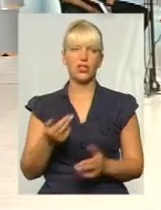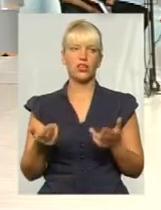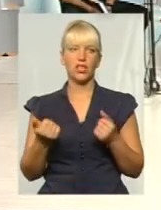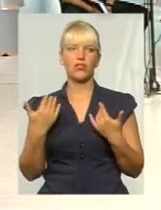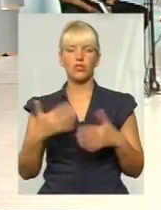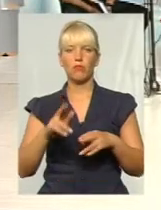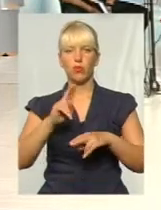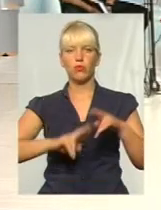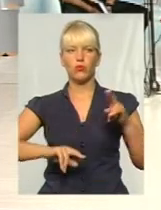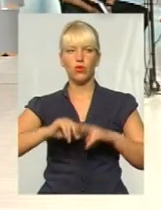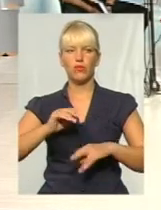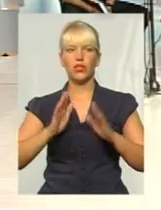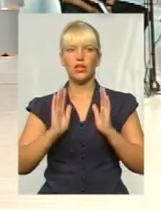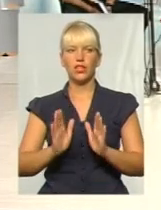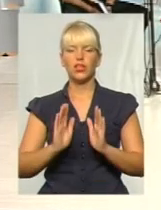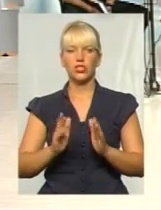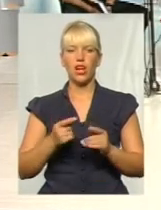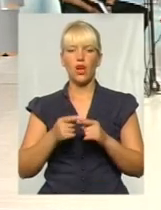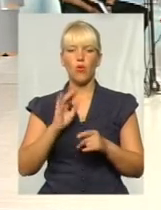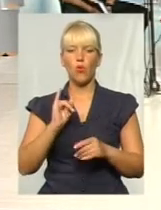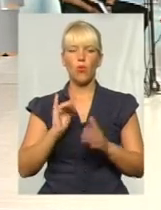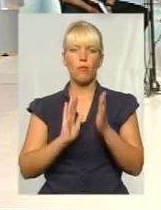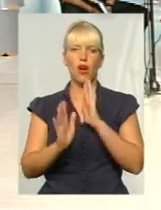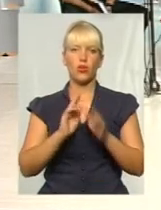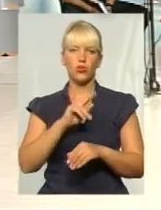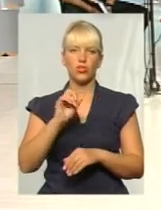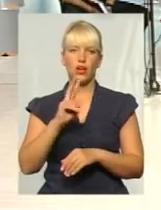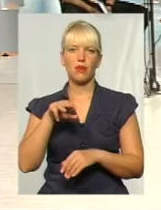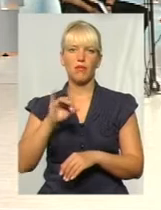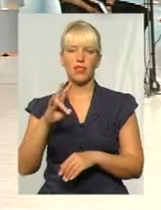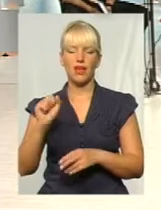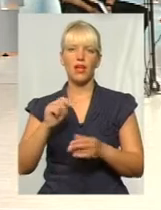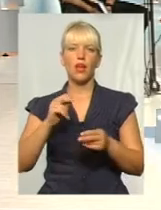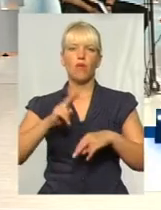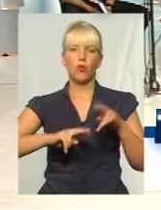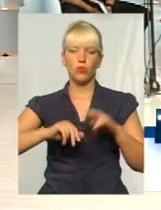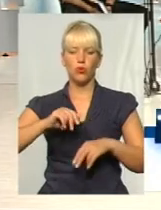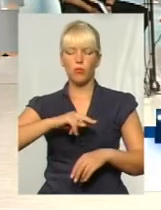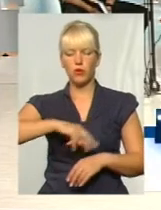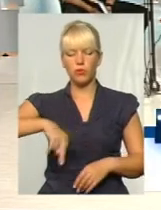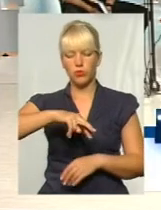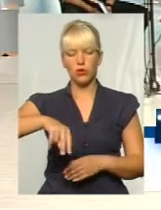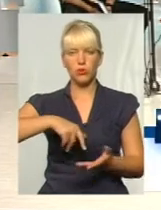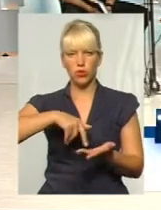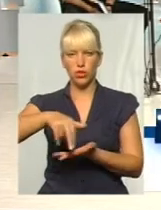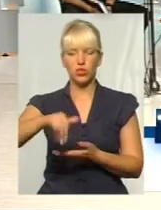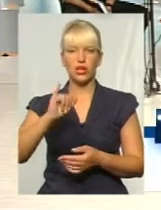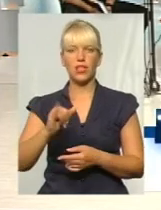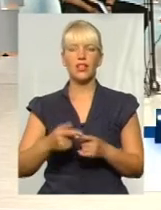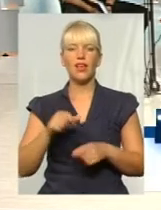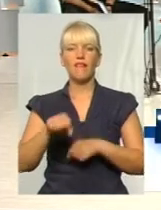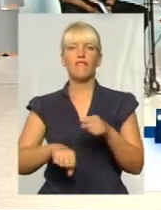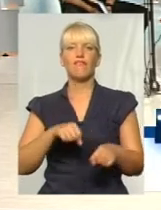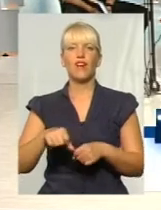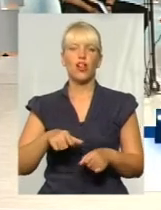вже побудовано лише в парку Чекмана. Там побудована пішохідна доріжка та велодоріжка. є розвідокремня.